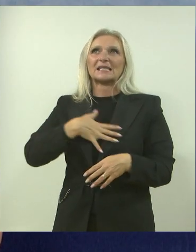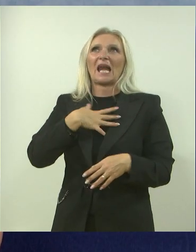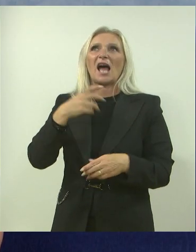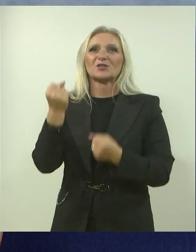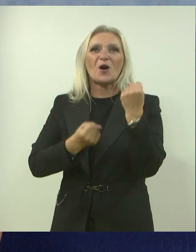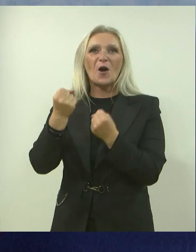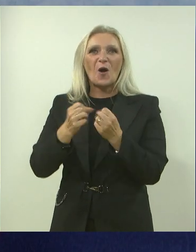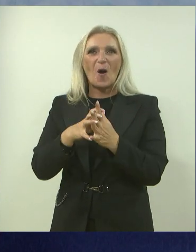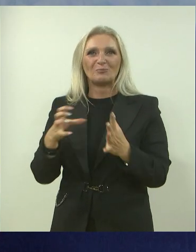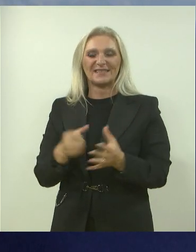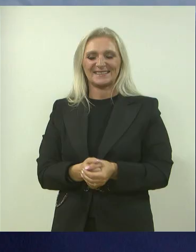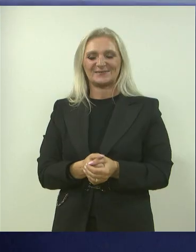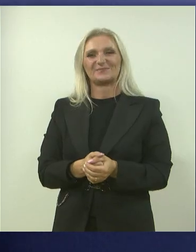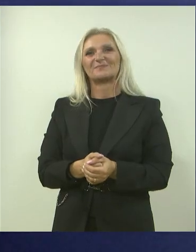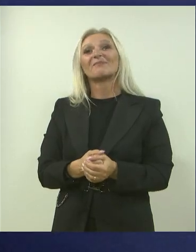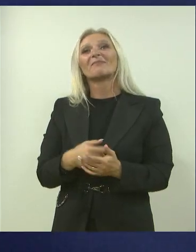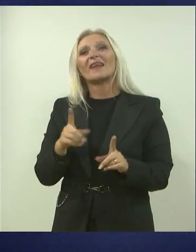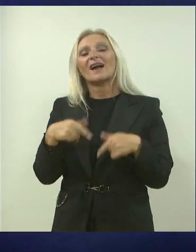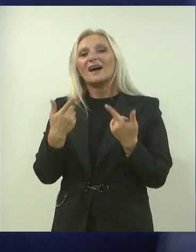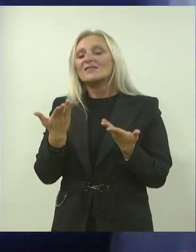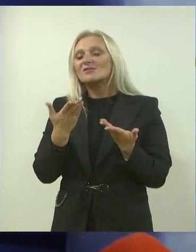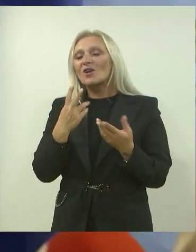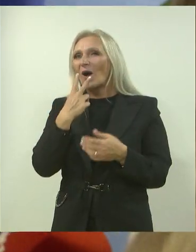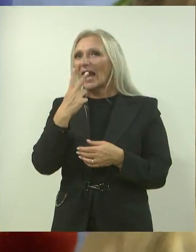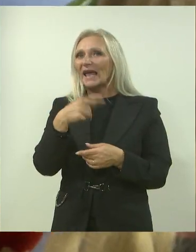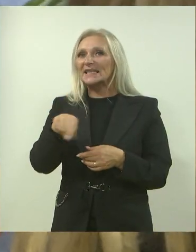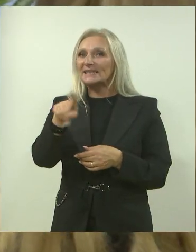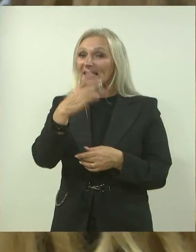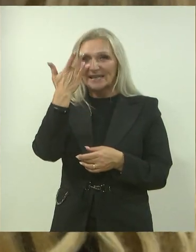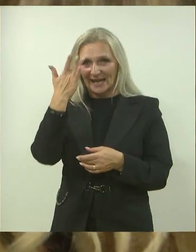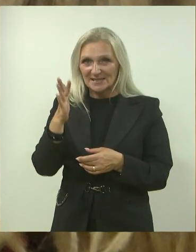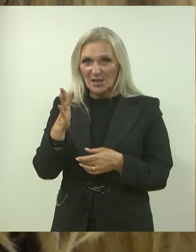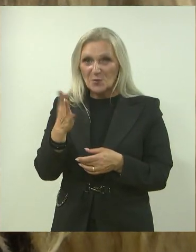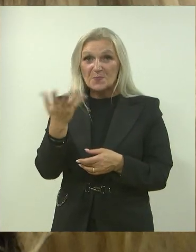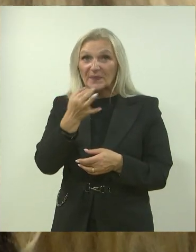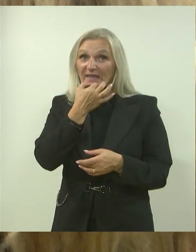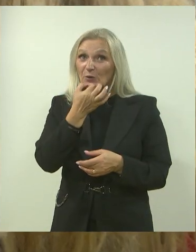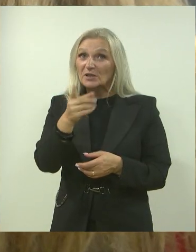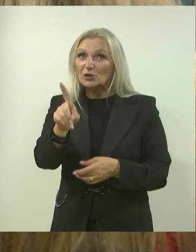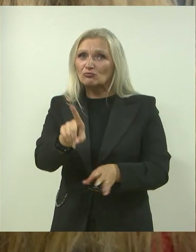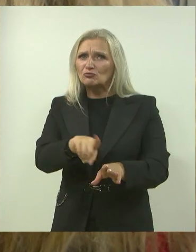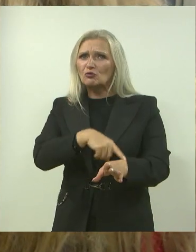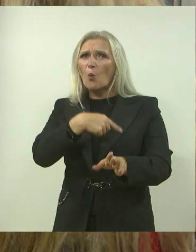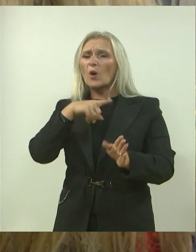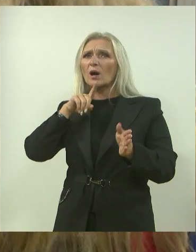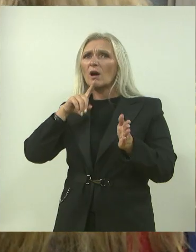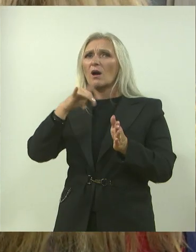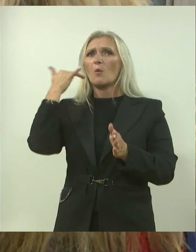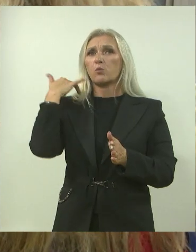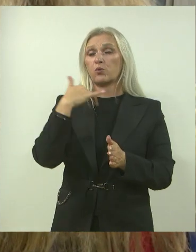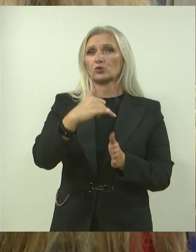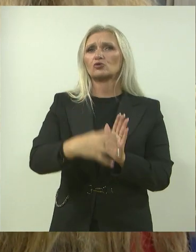voziti. Ono što također možda gledatelji ne znaju, ali kad je u pitanju tako dug put, i to u